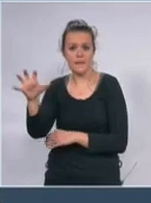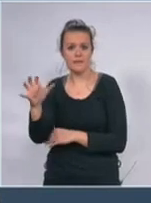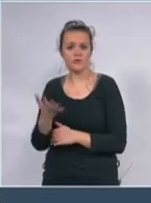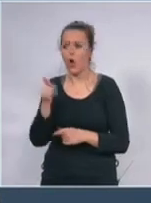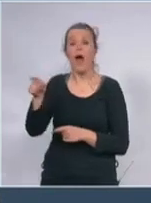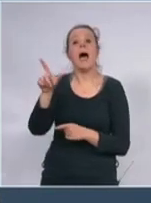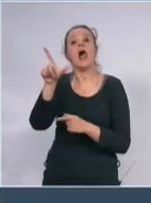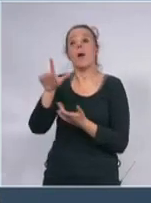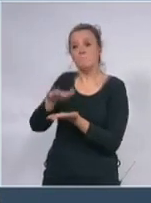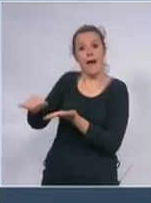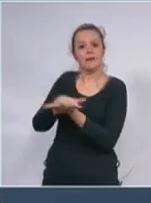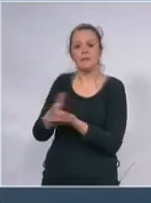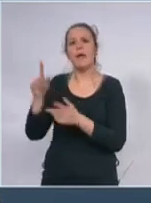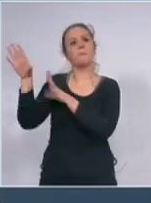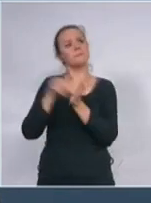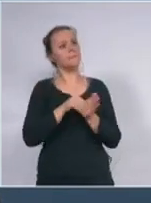ako je već